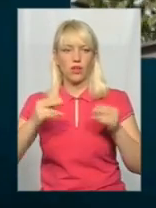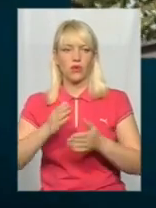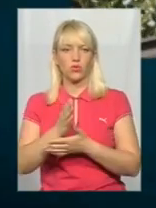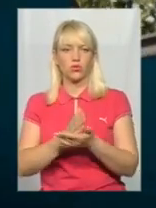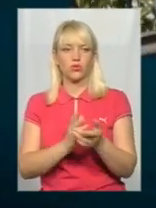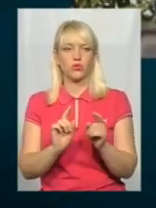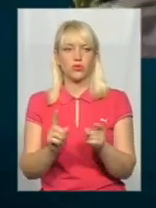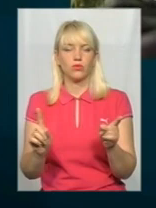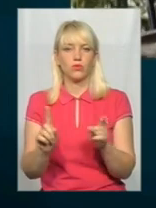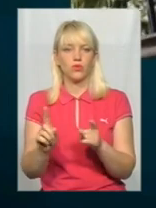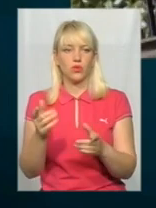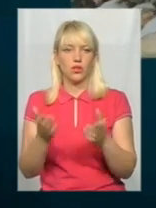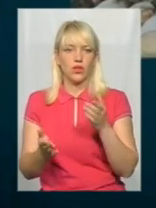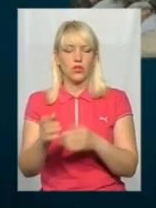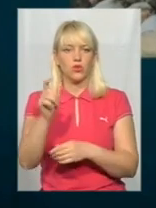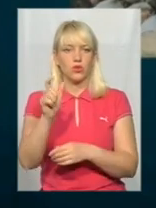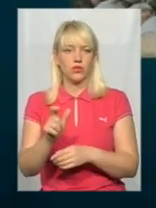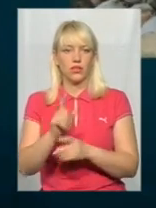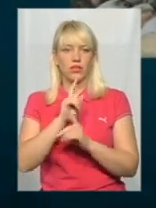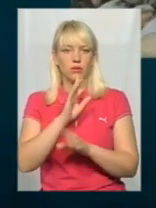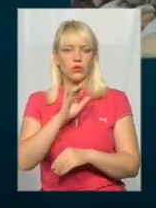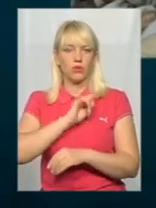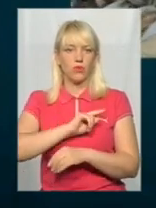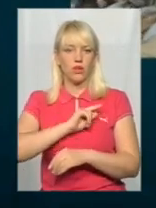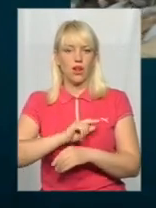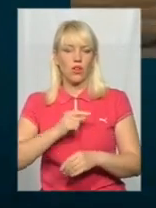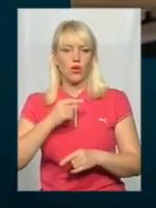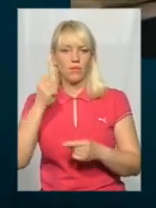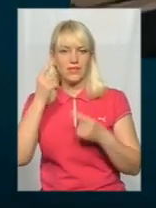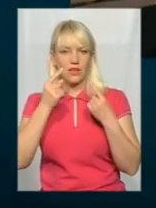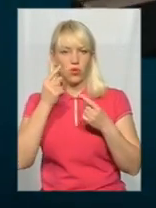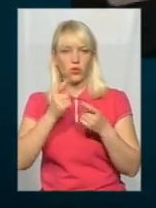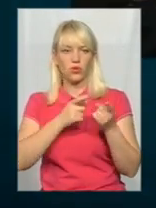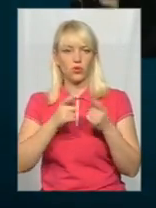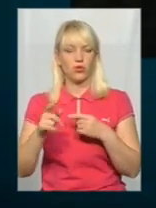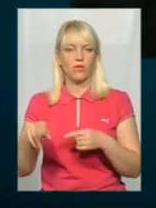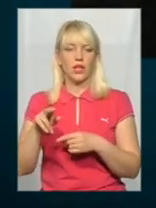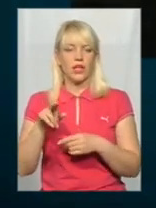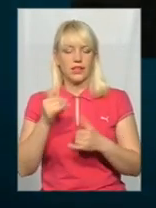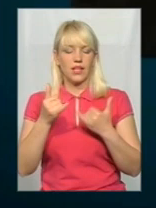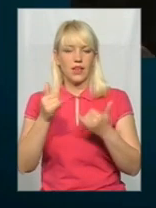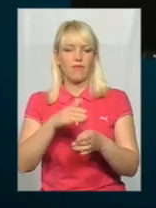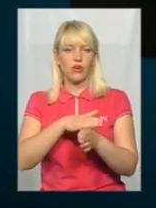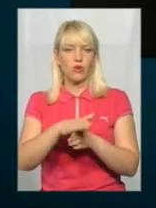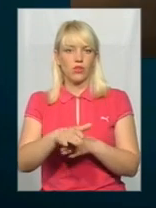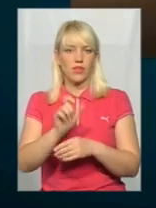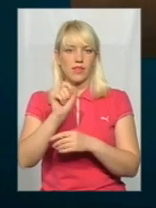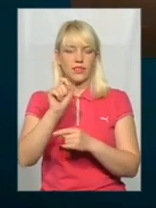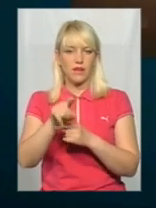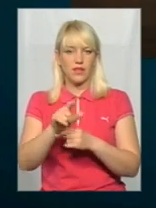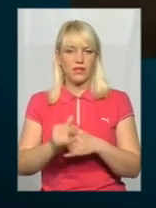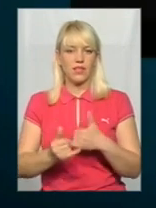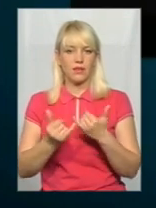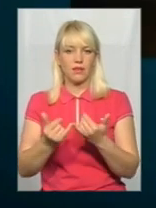якщо людина буде морально, психологічно готова виконувати завдання за призначенням, то він,